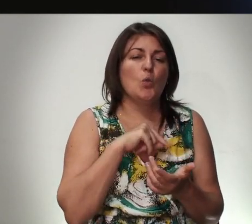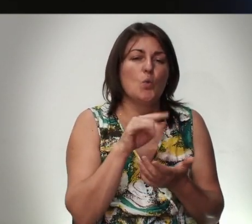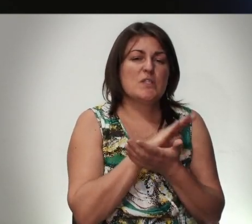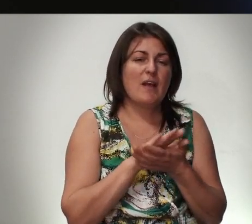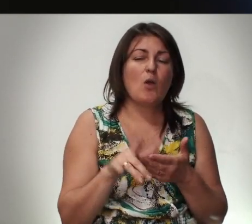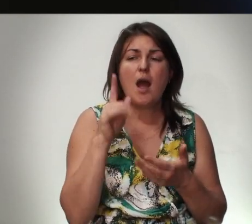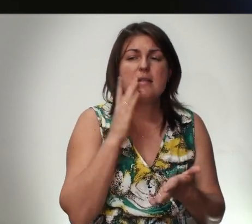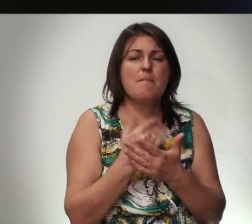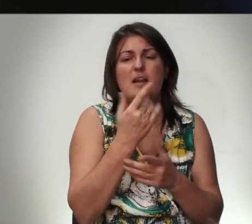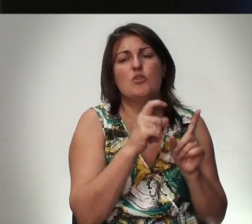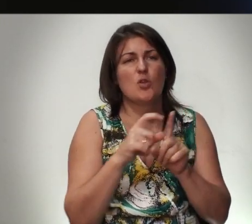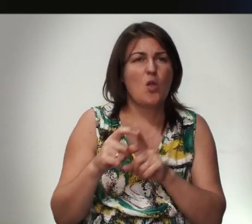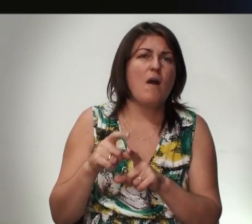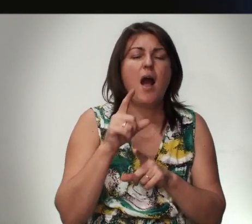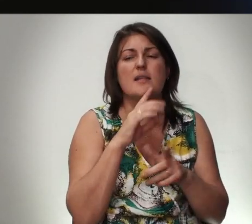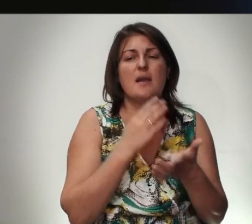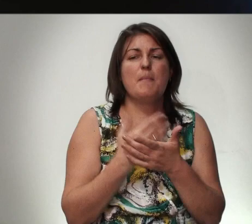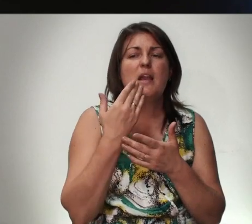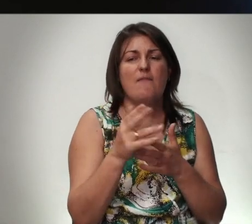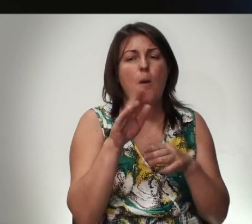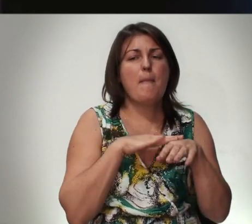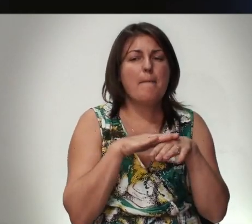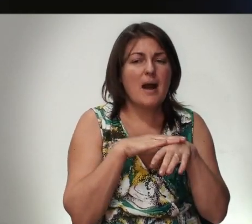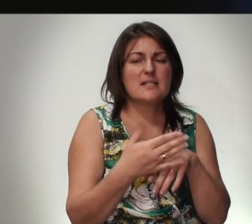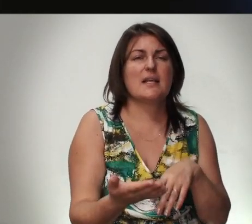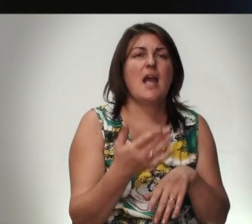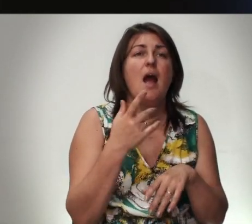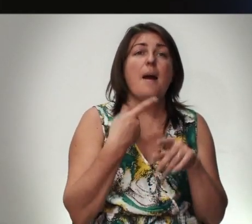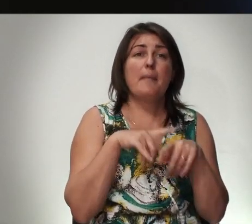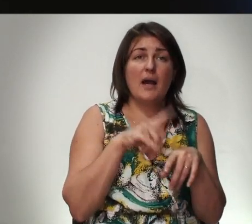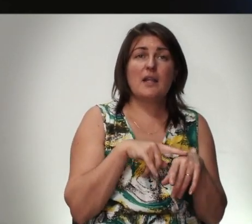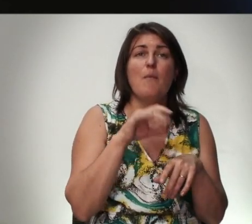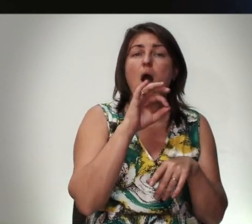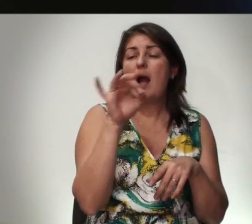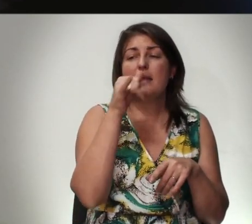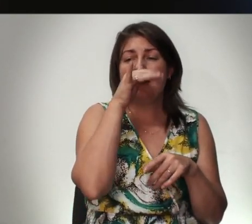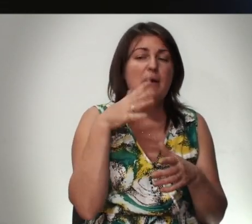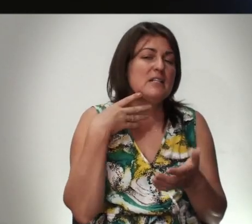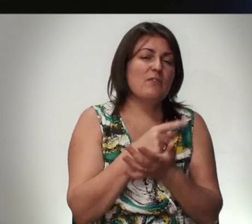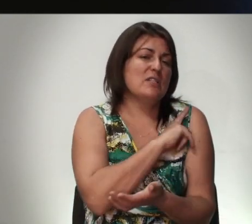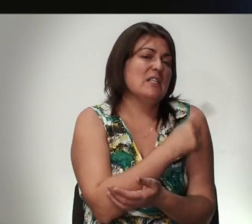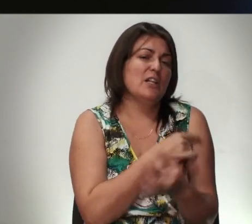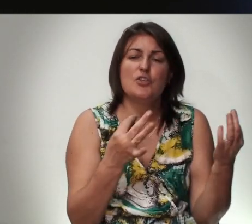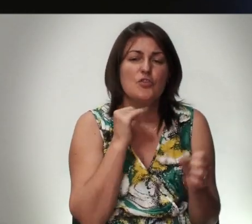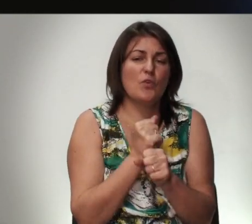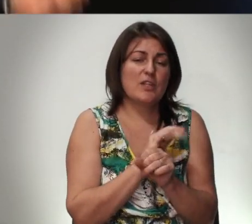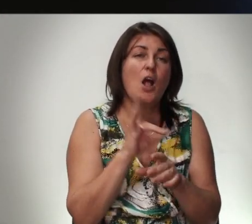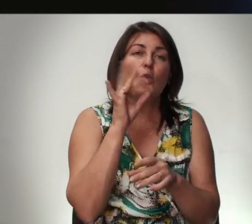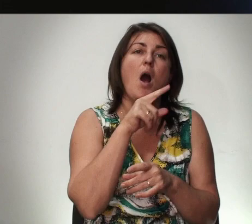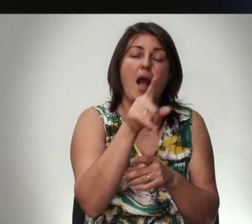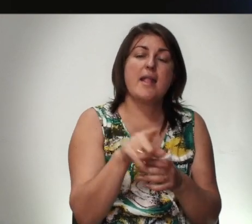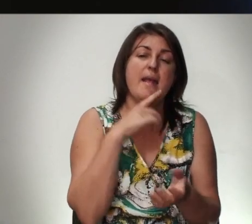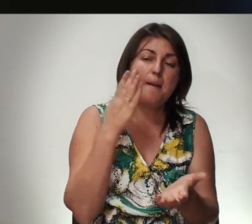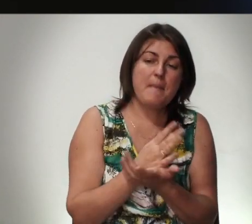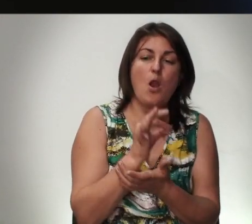Они Имели Его Слово Они Имели Его Помазание Поэтому Они Не могли Своей силой Ничего Делать Но Они